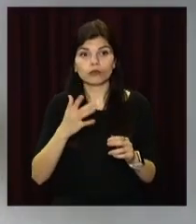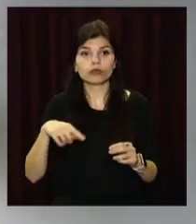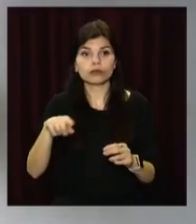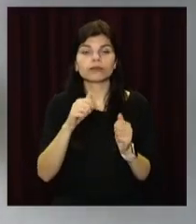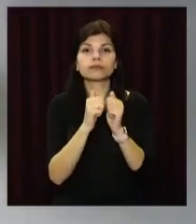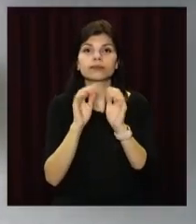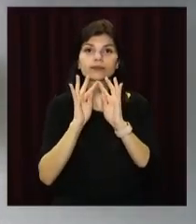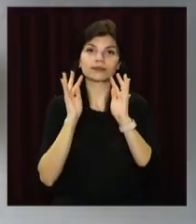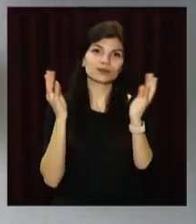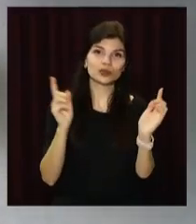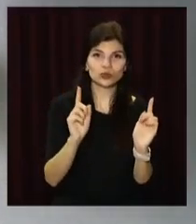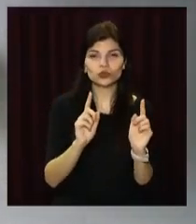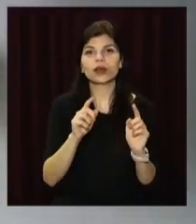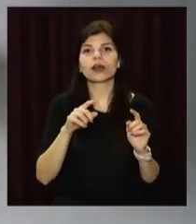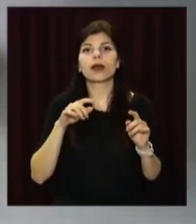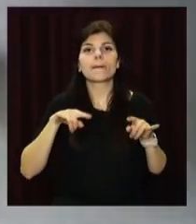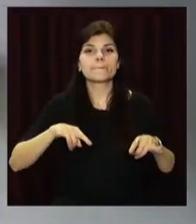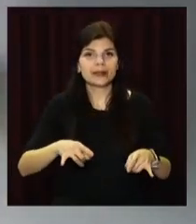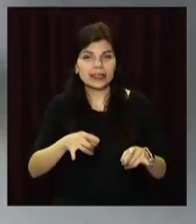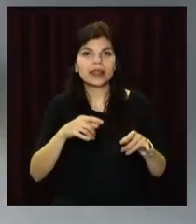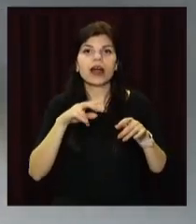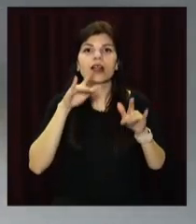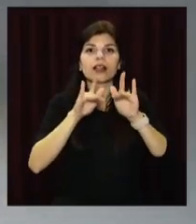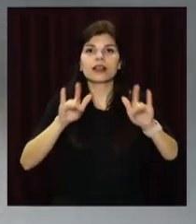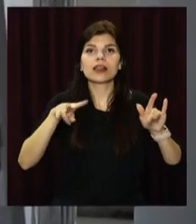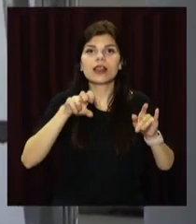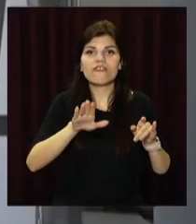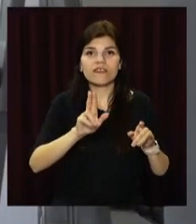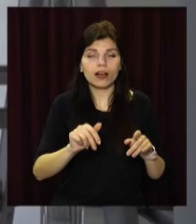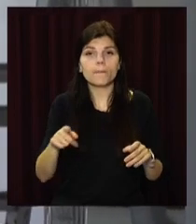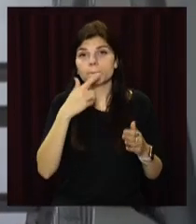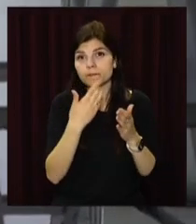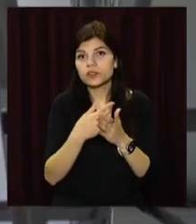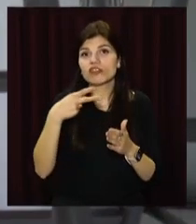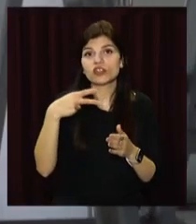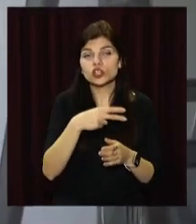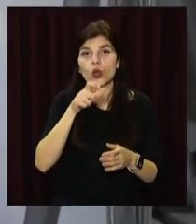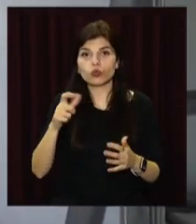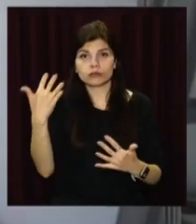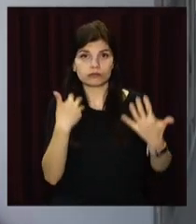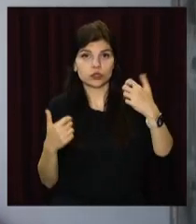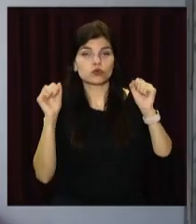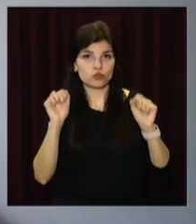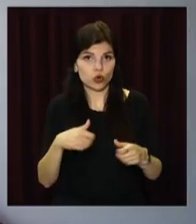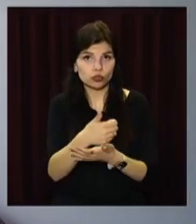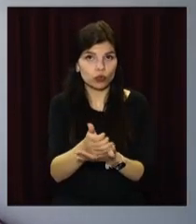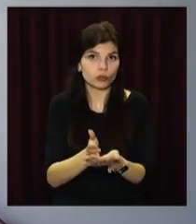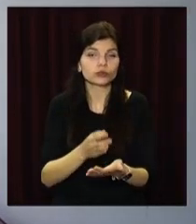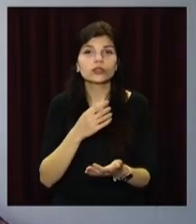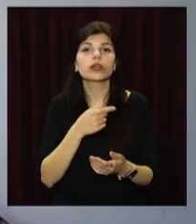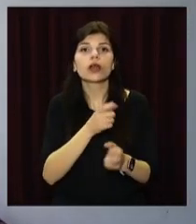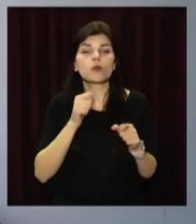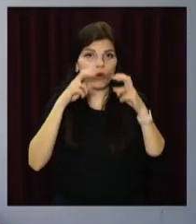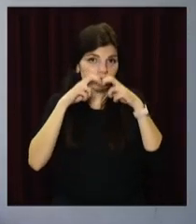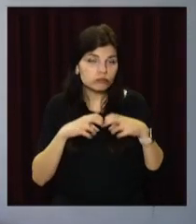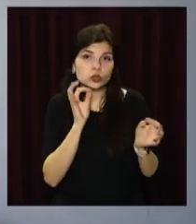прокладуть ритуарну плитку і встановлять лавки. Амбулаторія обслуговуватиме майже дві тисячі мешканців. Там можна буде отримати консультацію і пройти